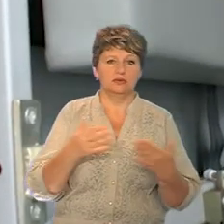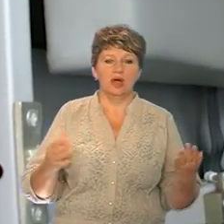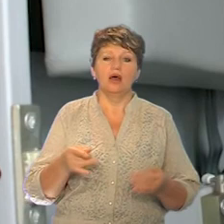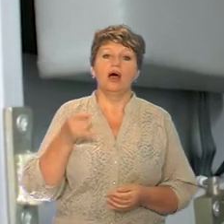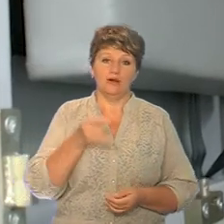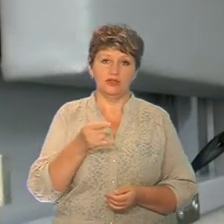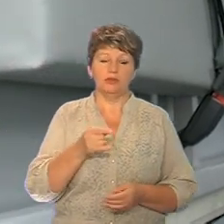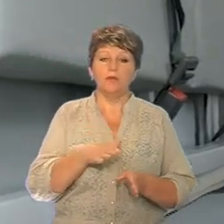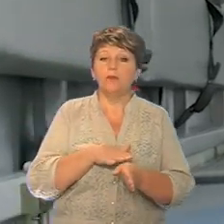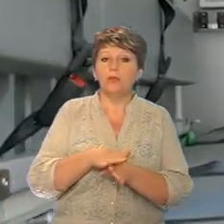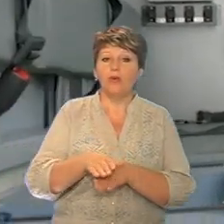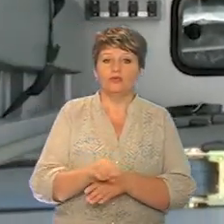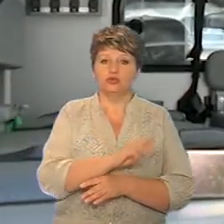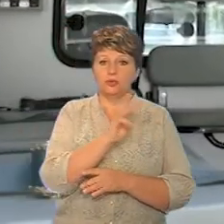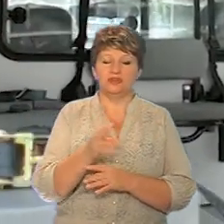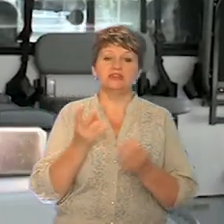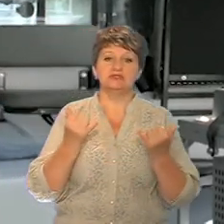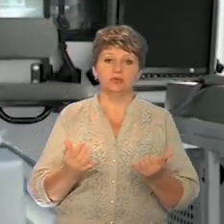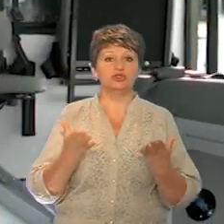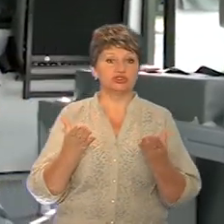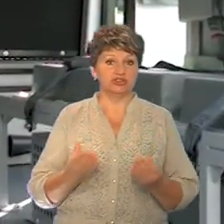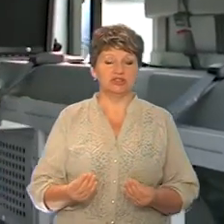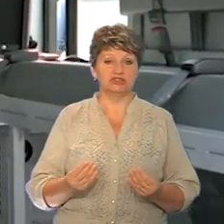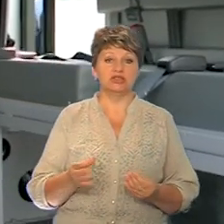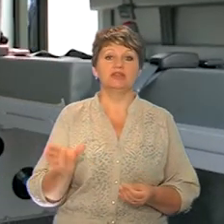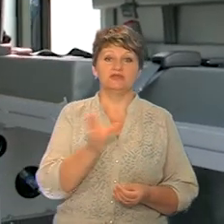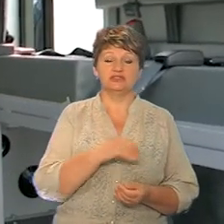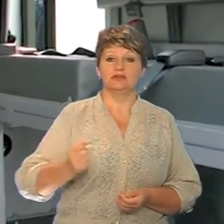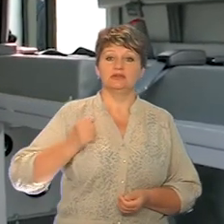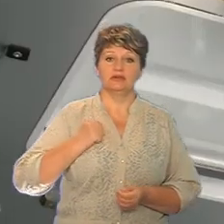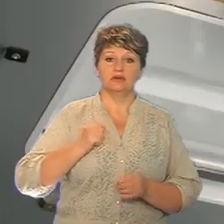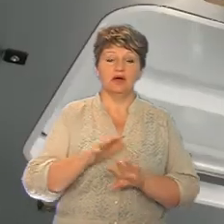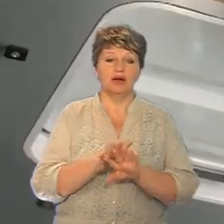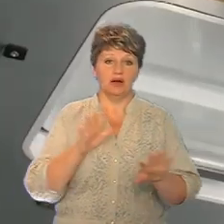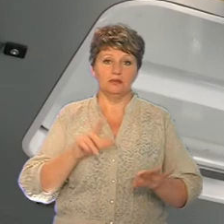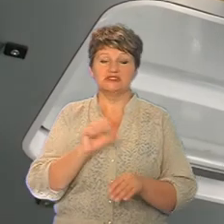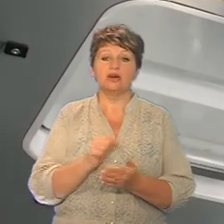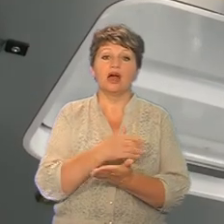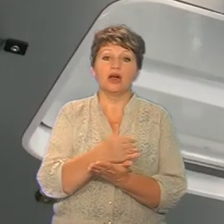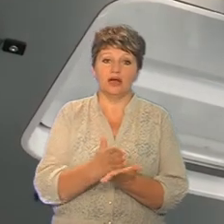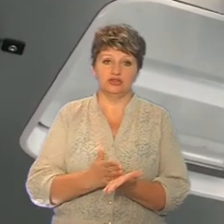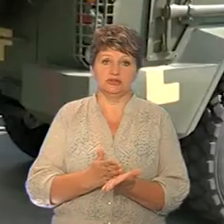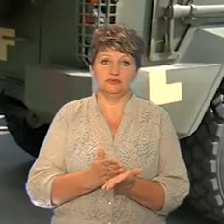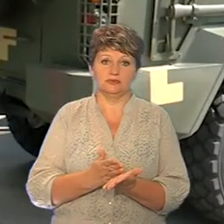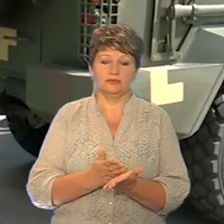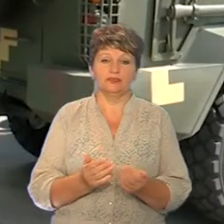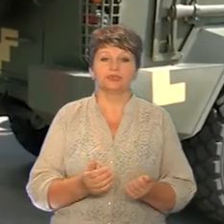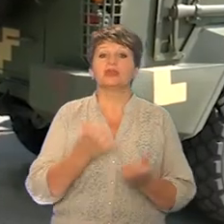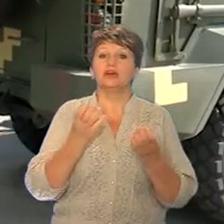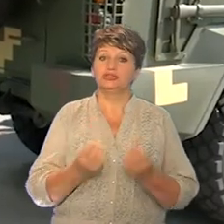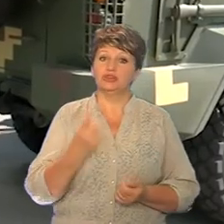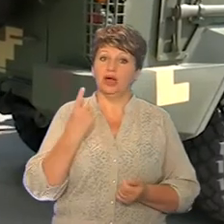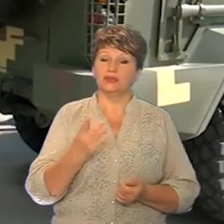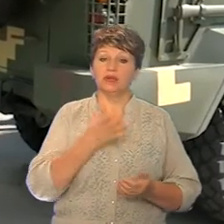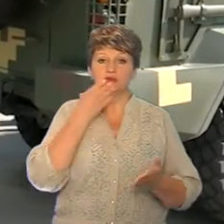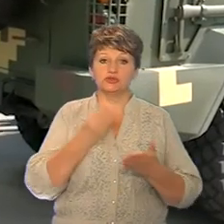Автомобіль повністю забезпечує на сьогоднішній Збройні сили України за якістю всіх вимогів. Ще